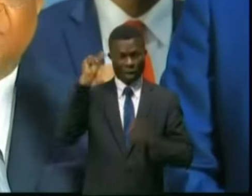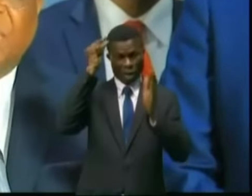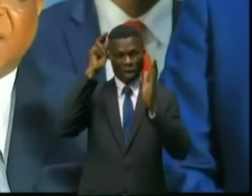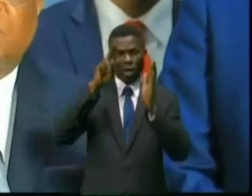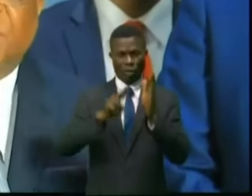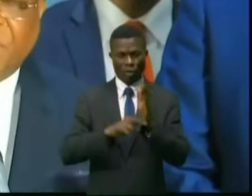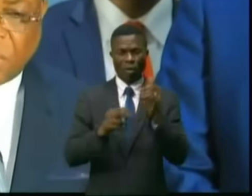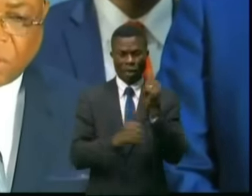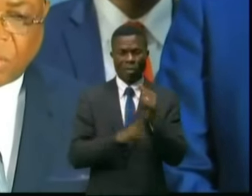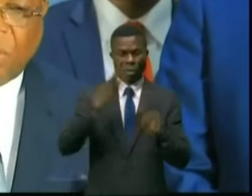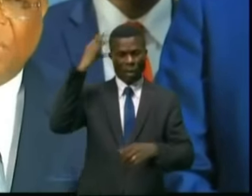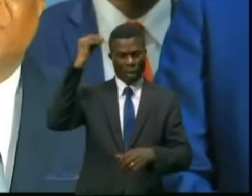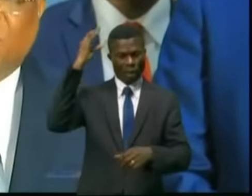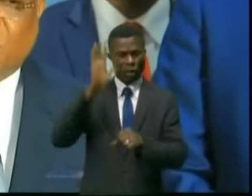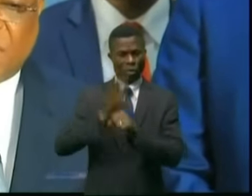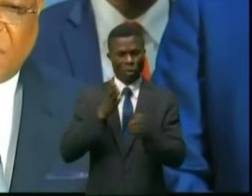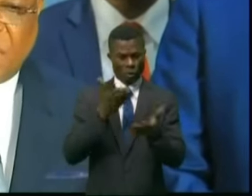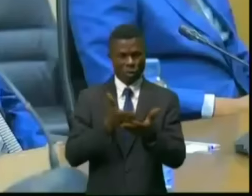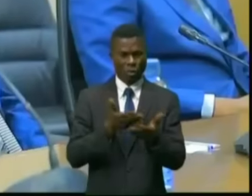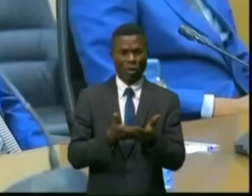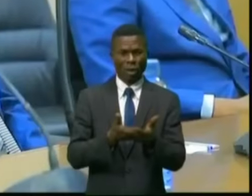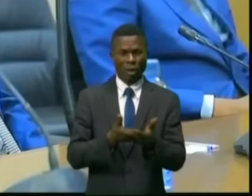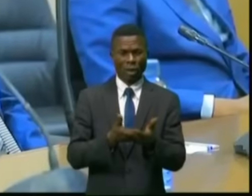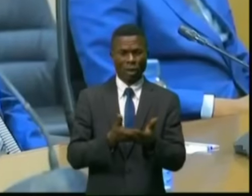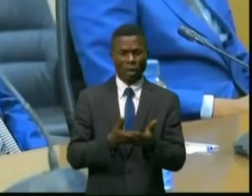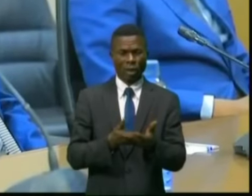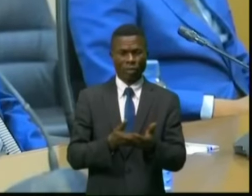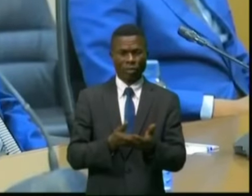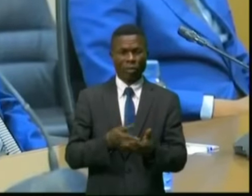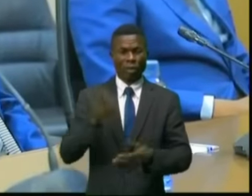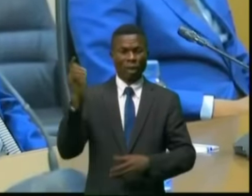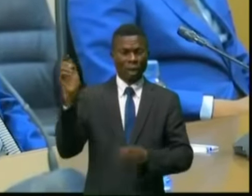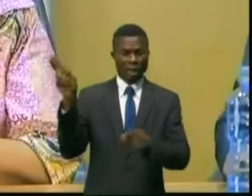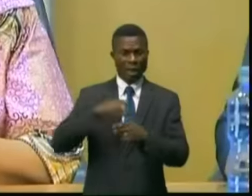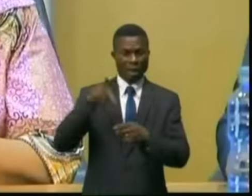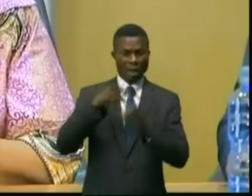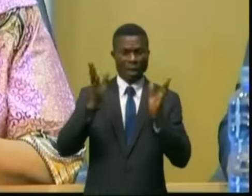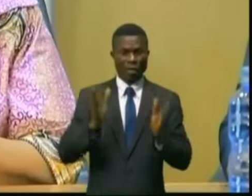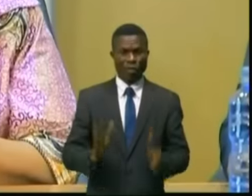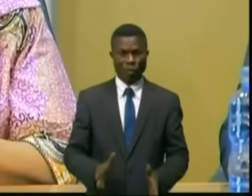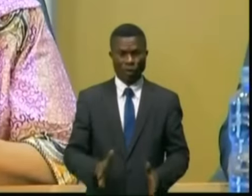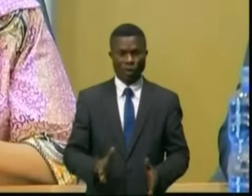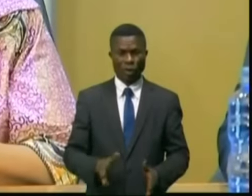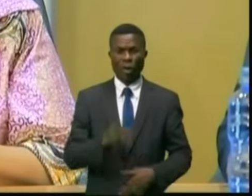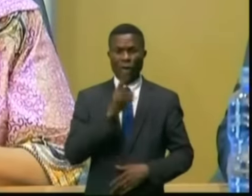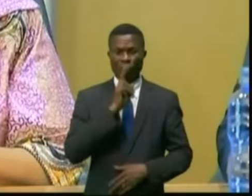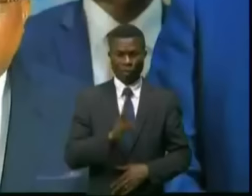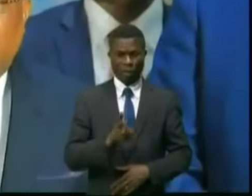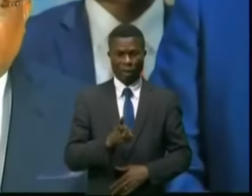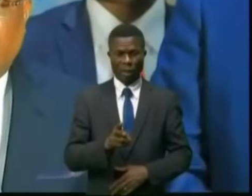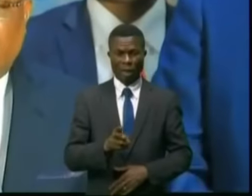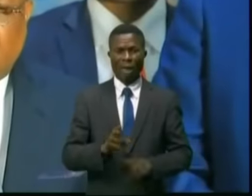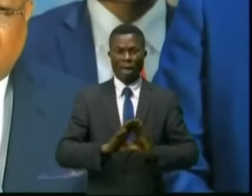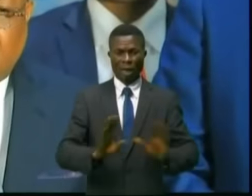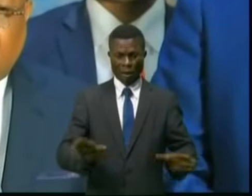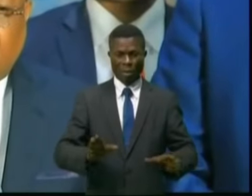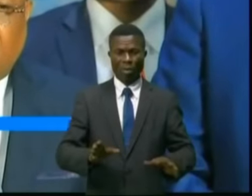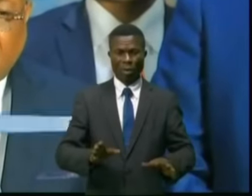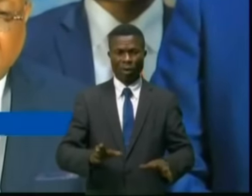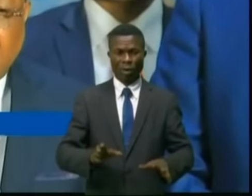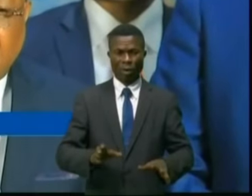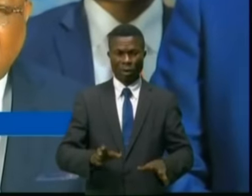des gens qui ont de l'expérience dont on a besoin. Des professionnels qui peuvent faire